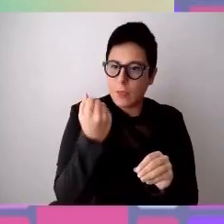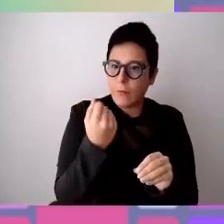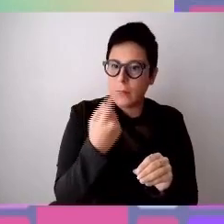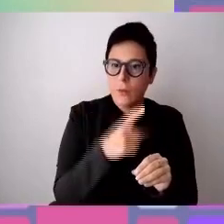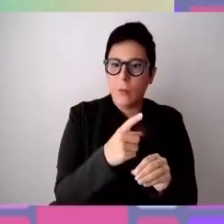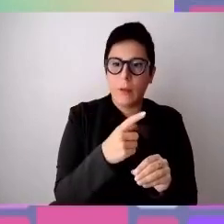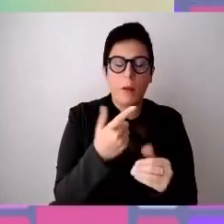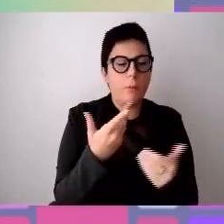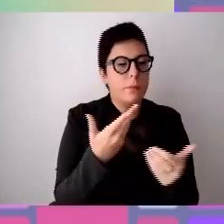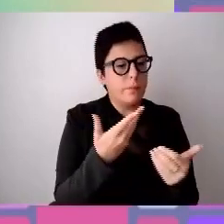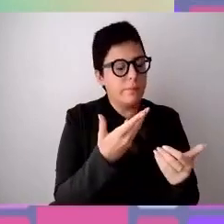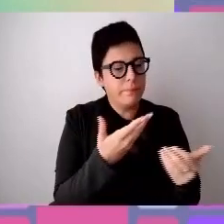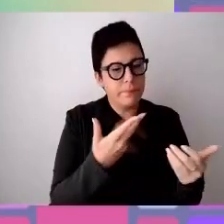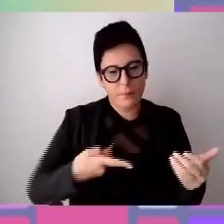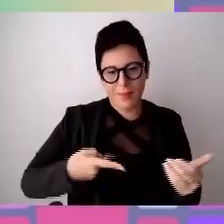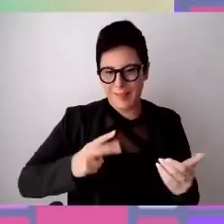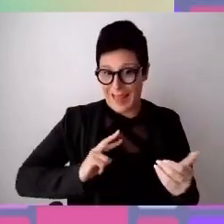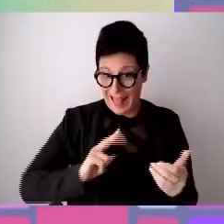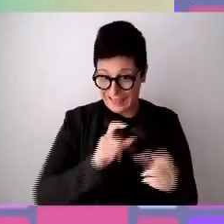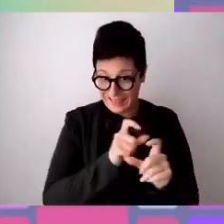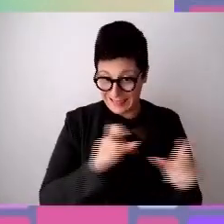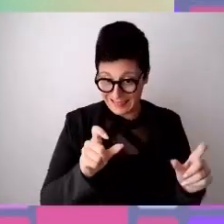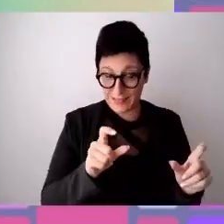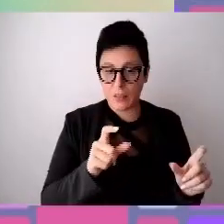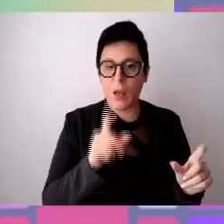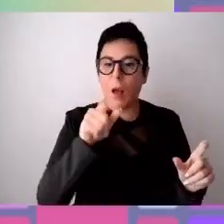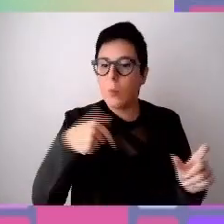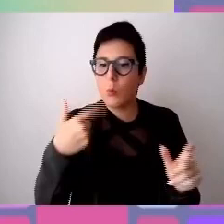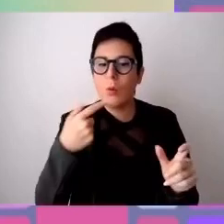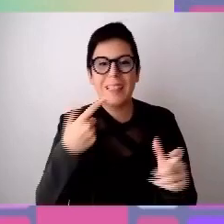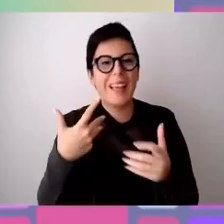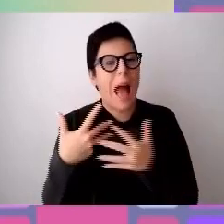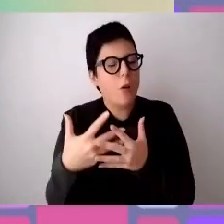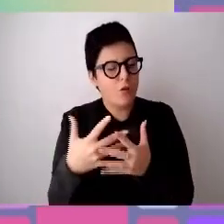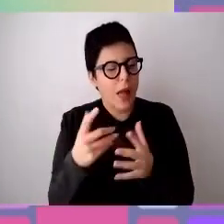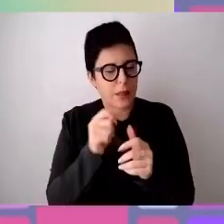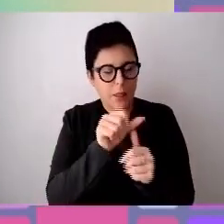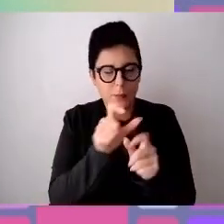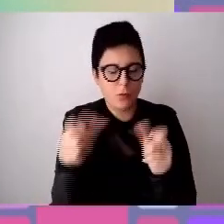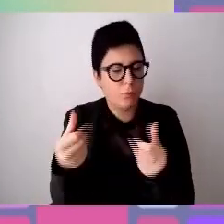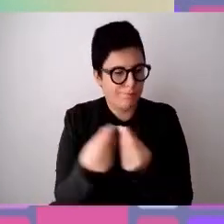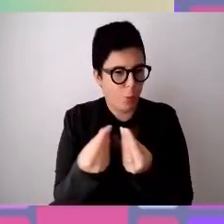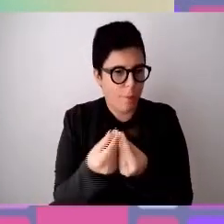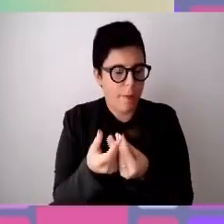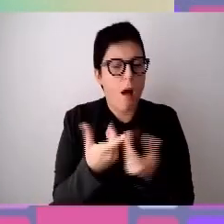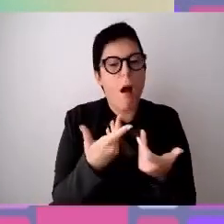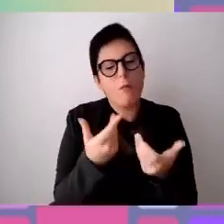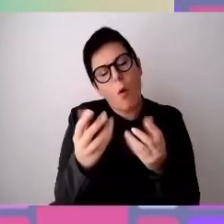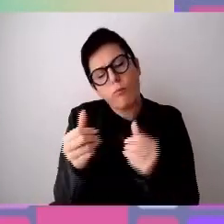transgender e i loro affetti. Oggi come oggi,